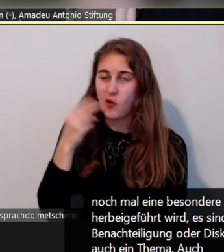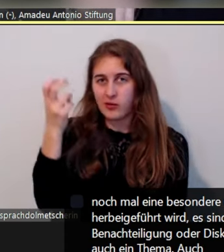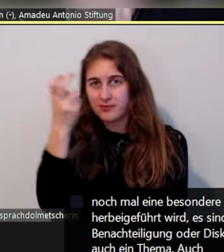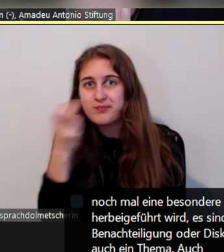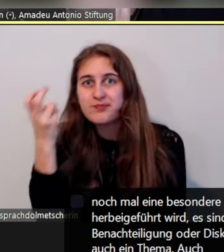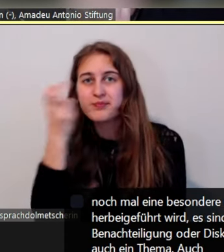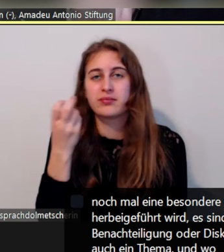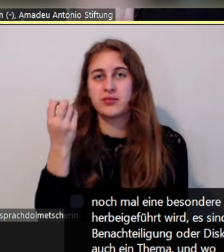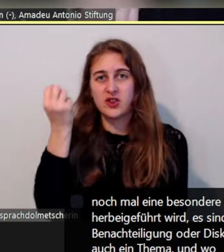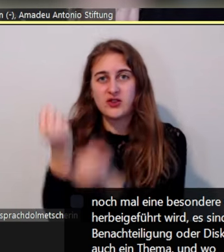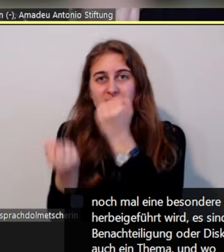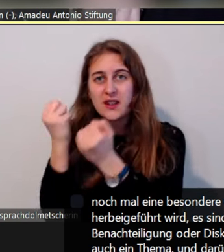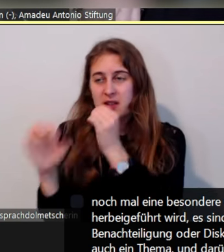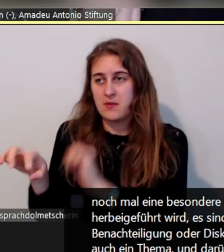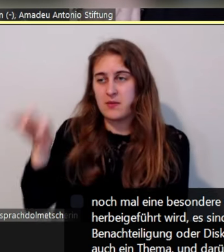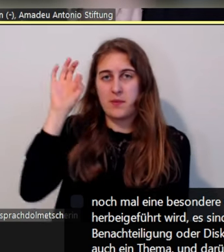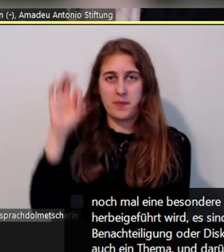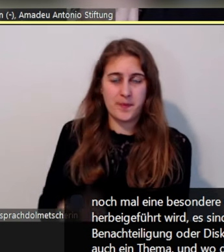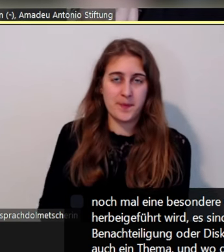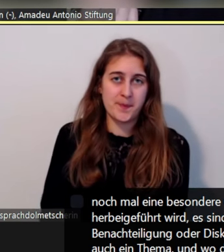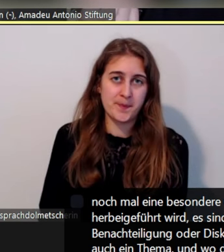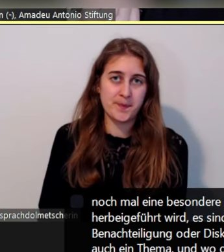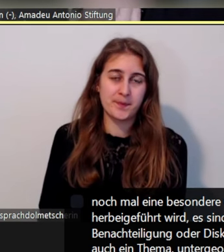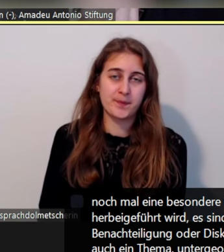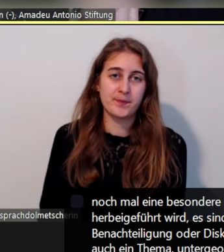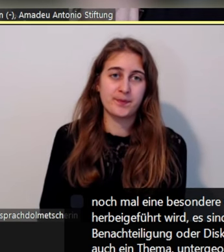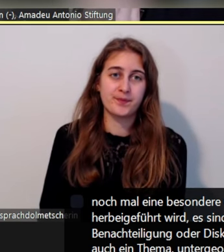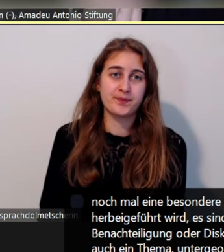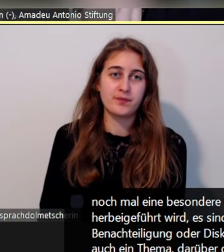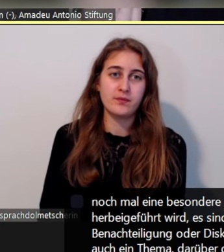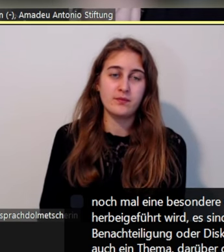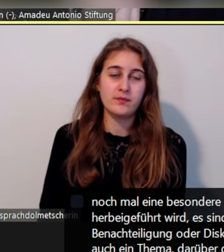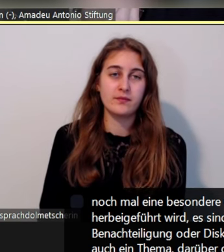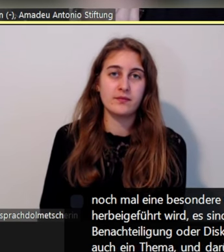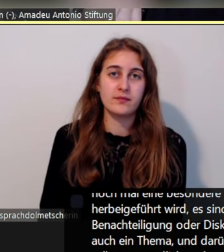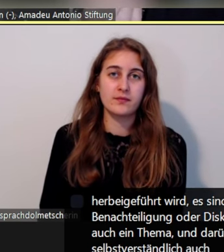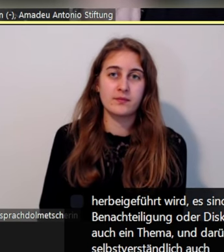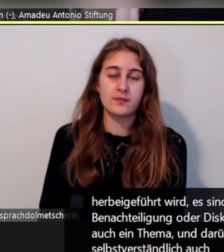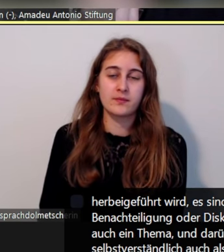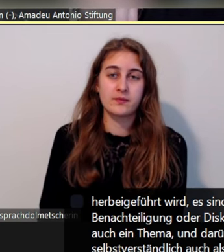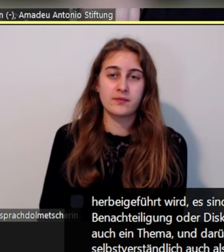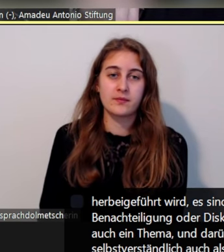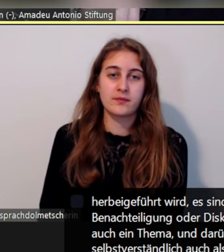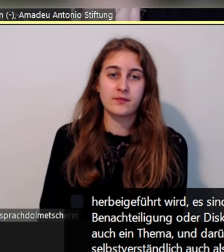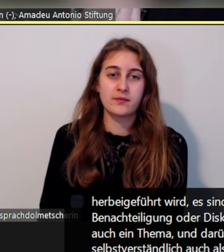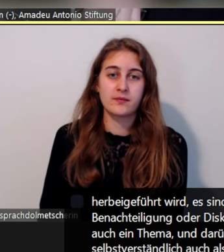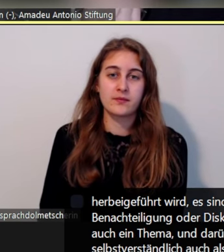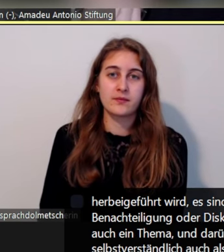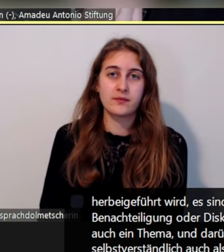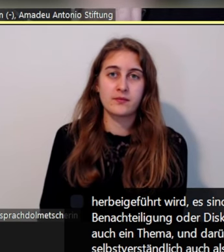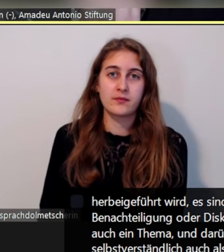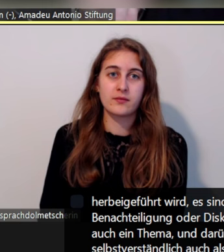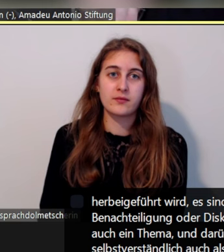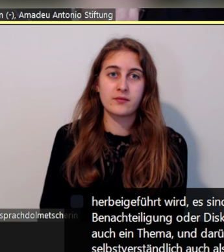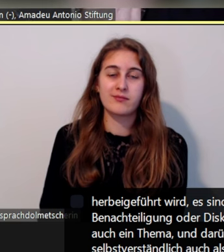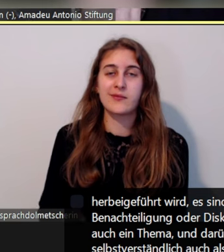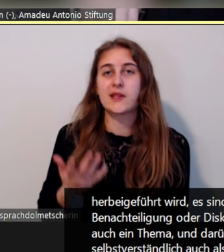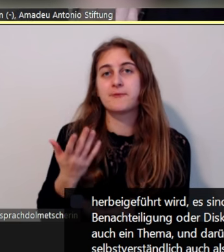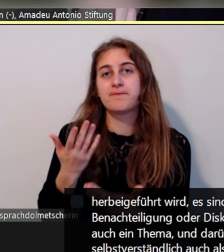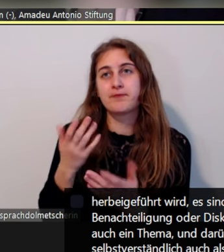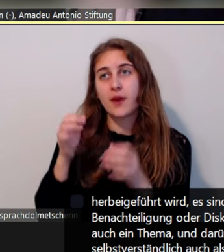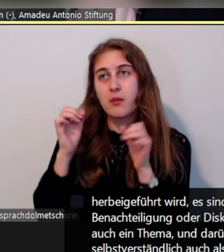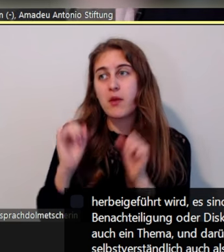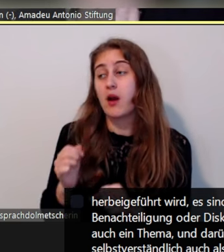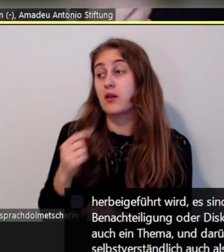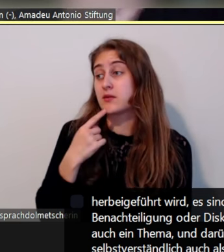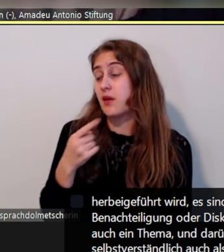Und darüber geordnet müsste man das selbstverständlich auch als Sexarbeitsfeindlichkeit, als ein inhaltliches oder als